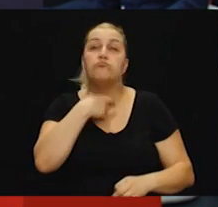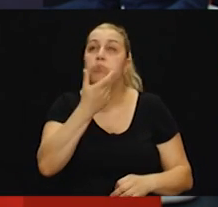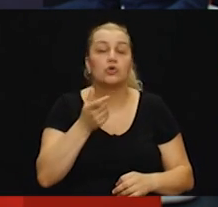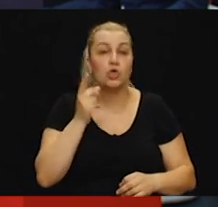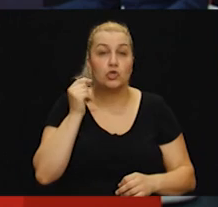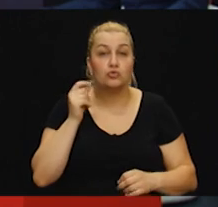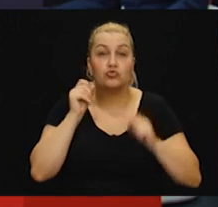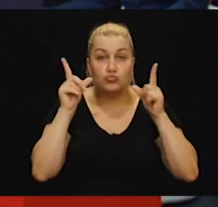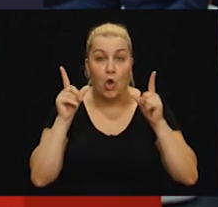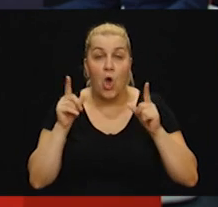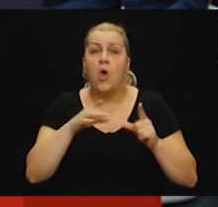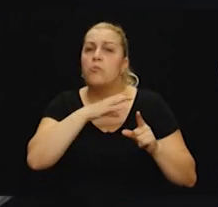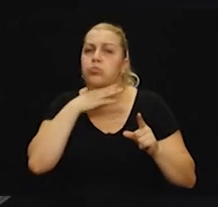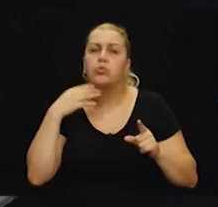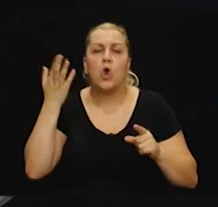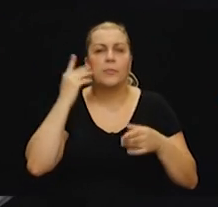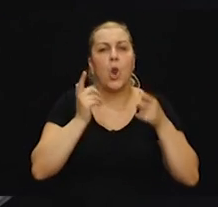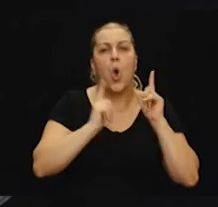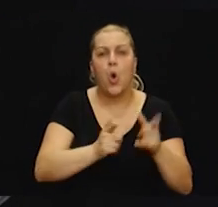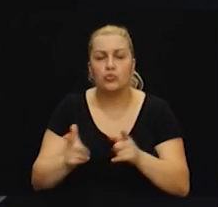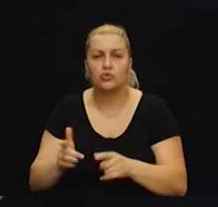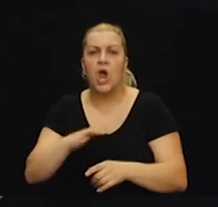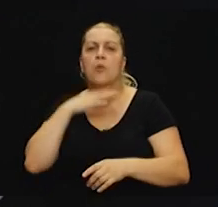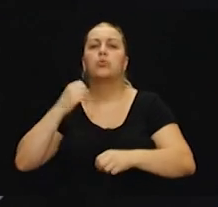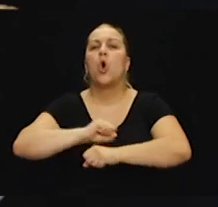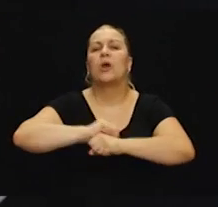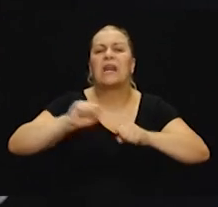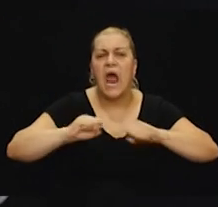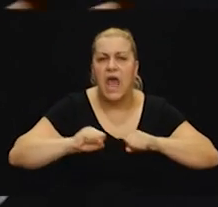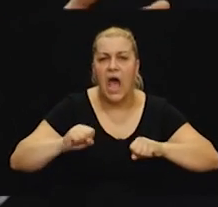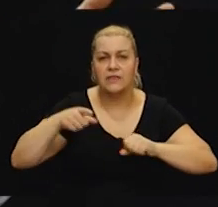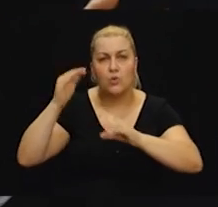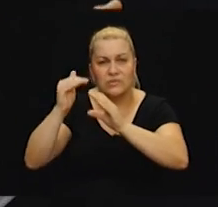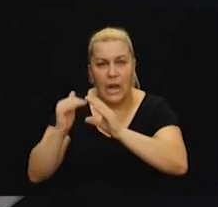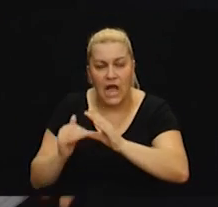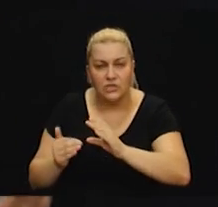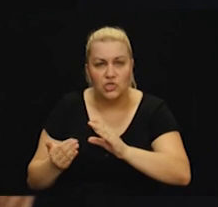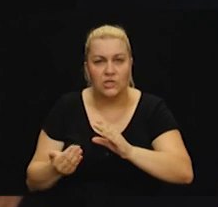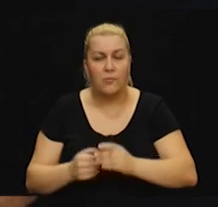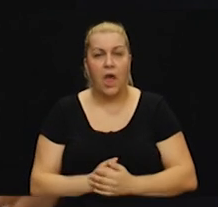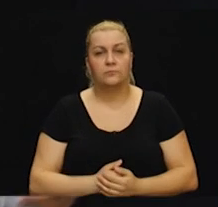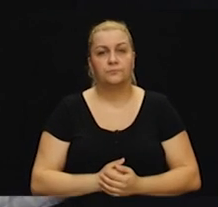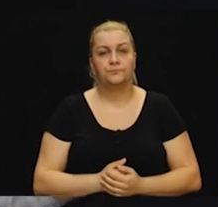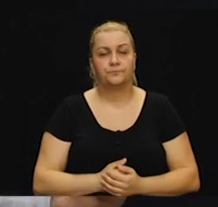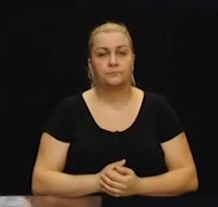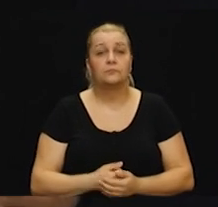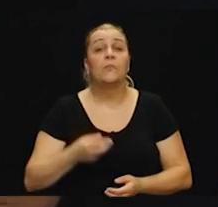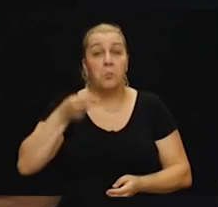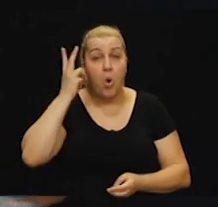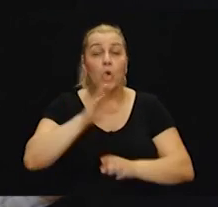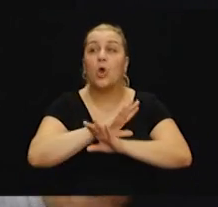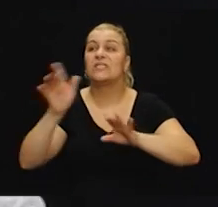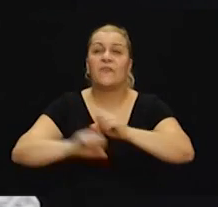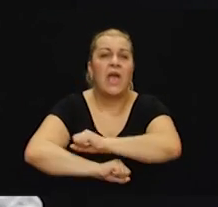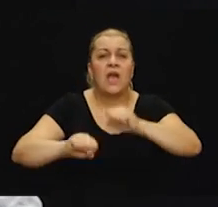čudo. Toliko oružja, toliko granata je bilo u tim skladištima. Toliko... Zabranje sve oš odrak, ne? Moglo je